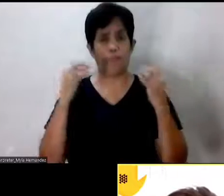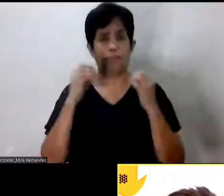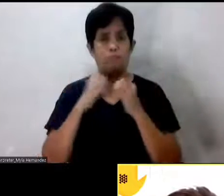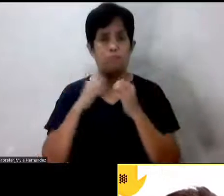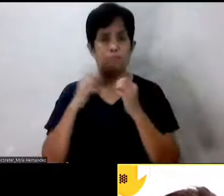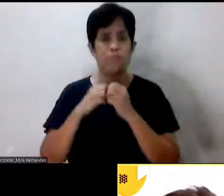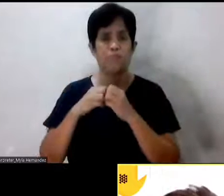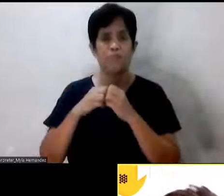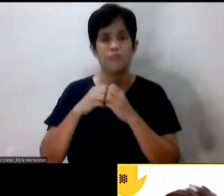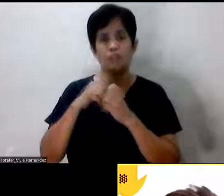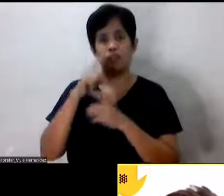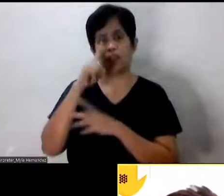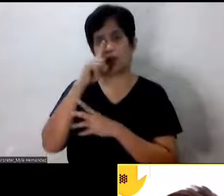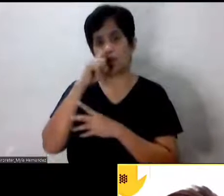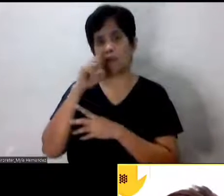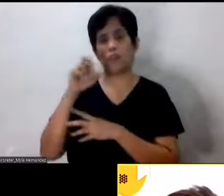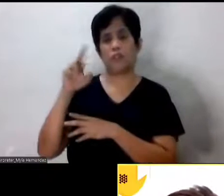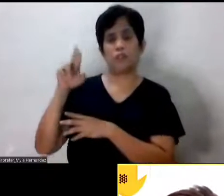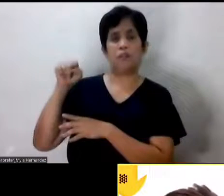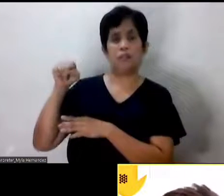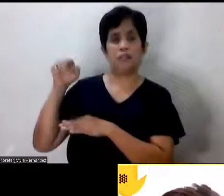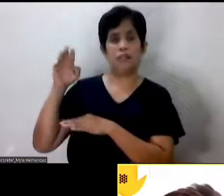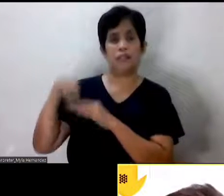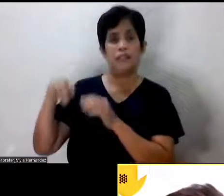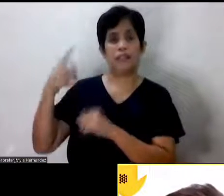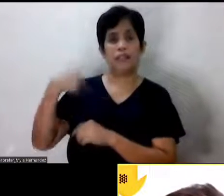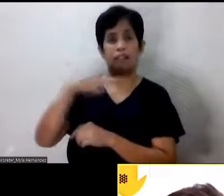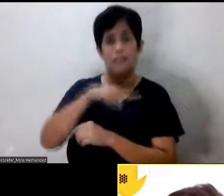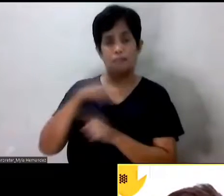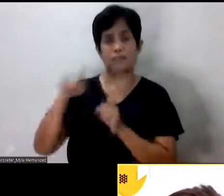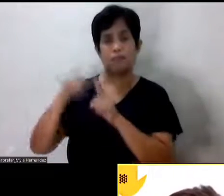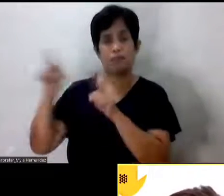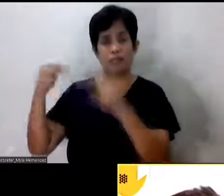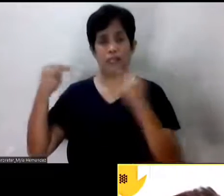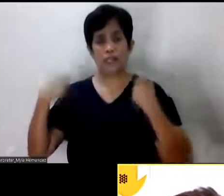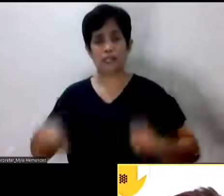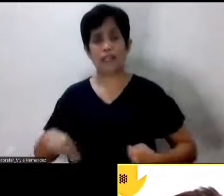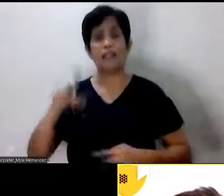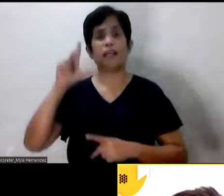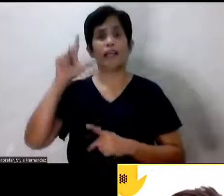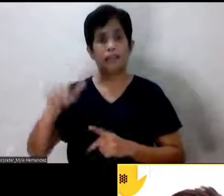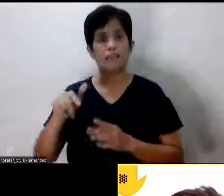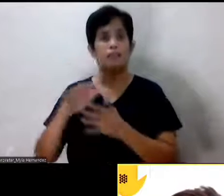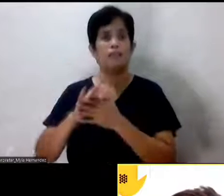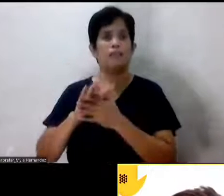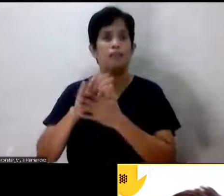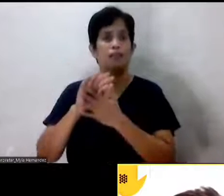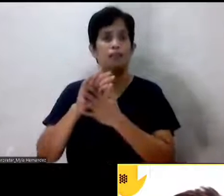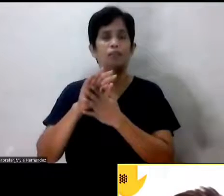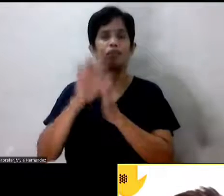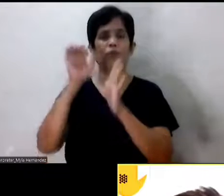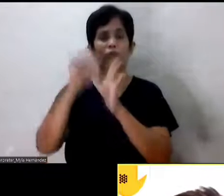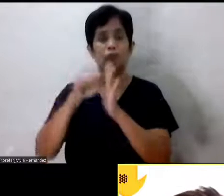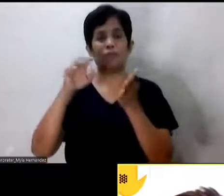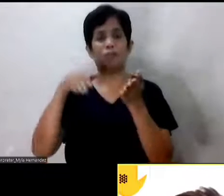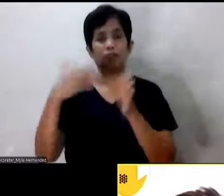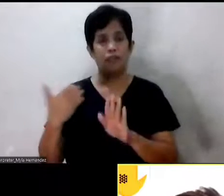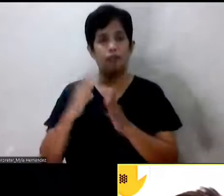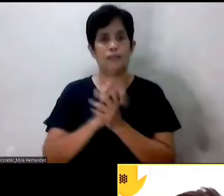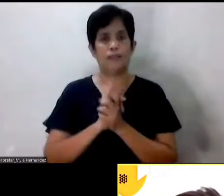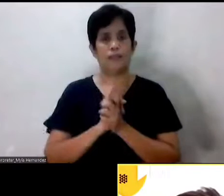Mga mas matanda pa sa atin na mukha namang healthy na bigla nalang kinuha. Okay? Pumanaw. So,